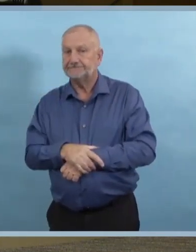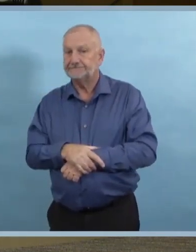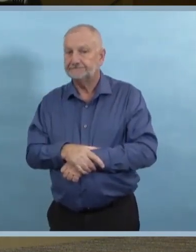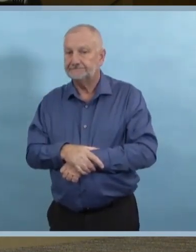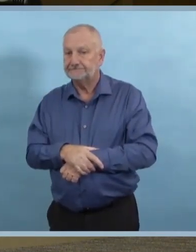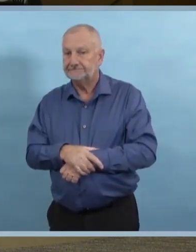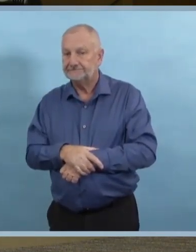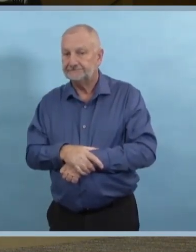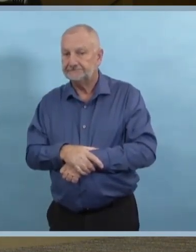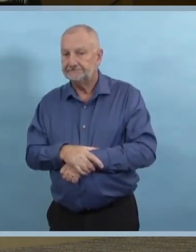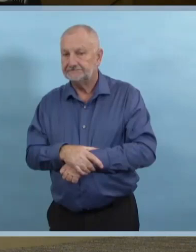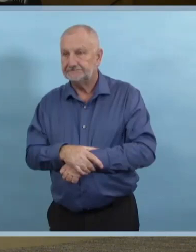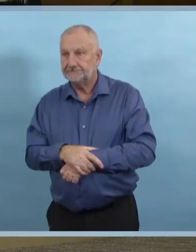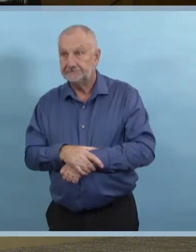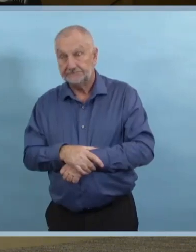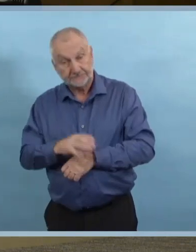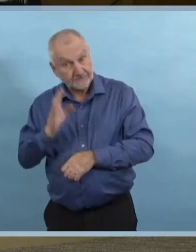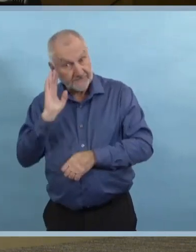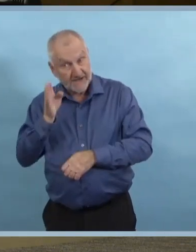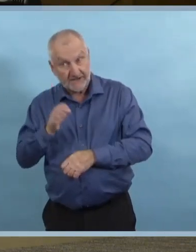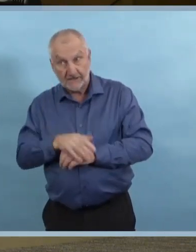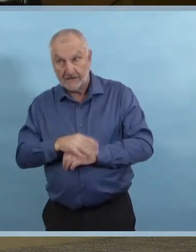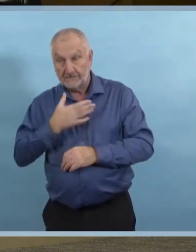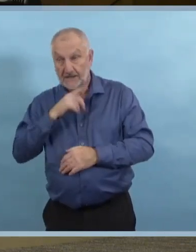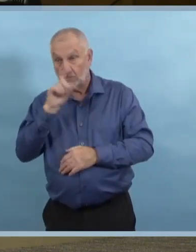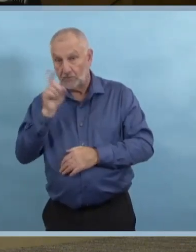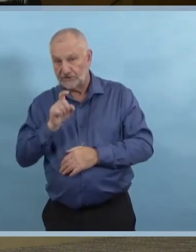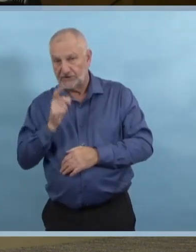Savez-vous quel est le taux de positivité dans la région du Nord pour l'instant?